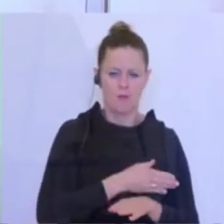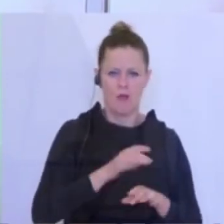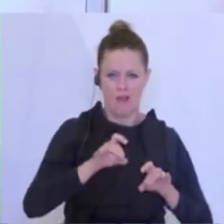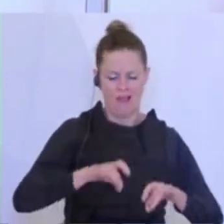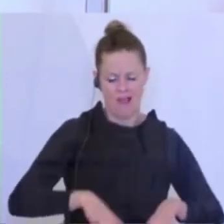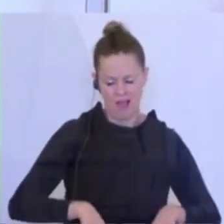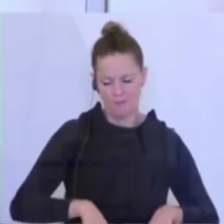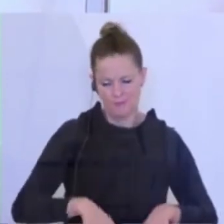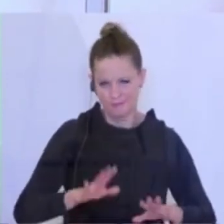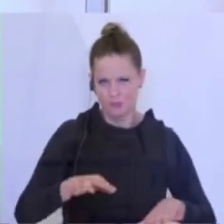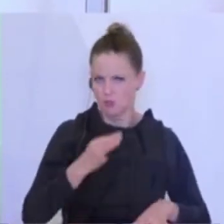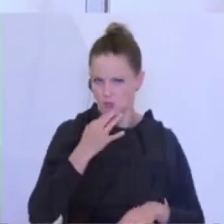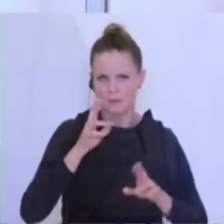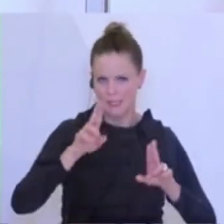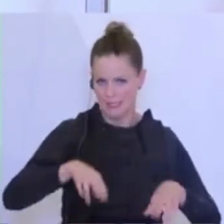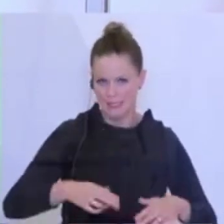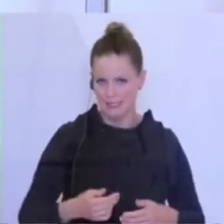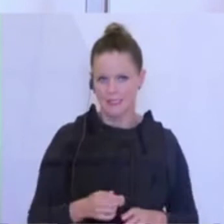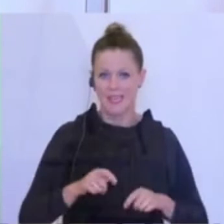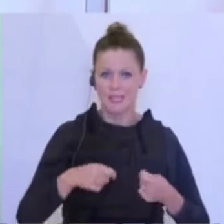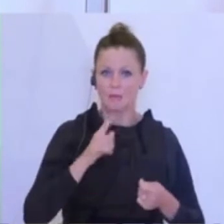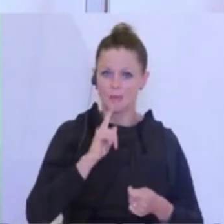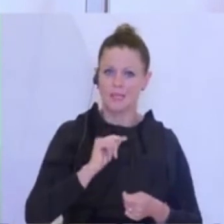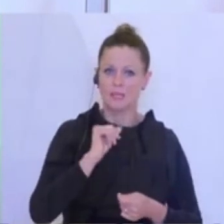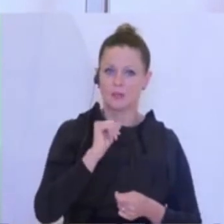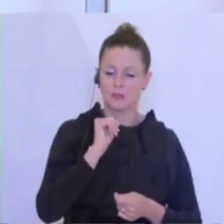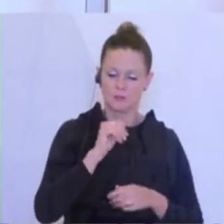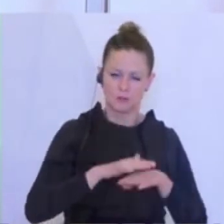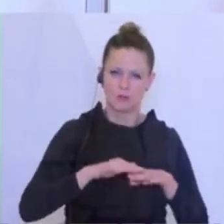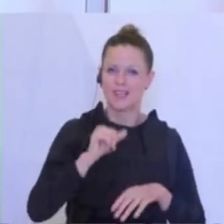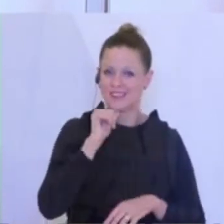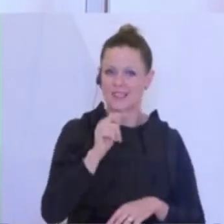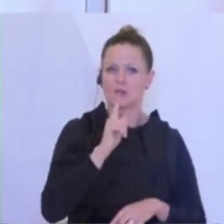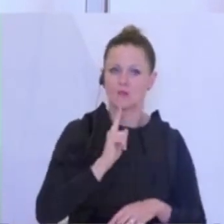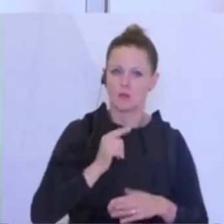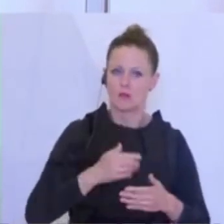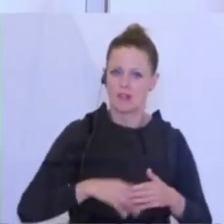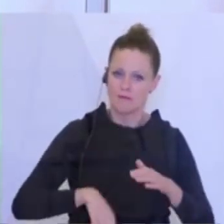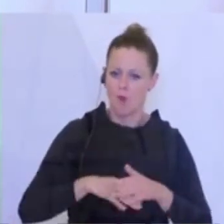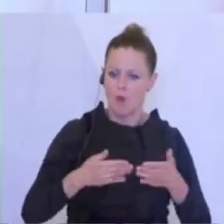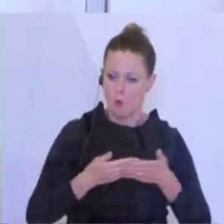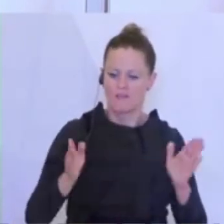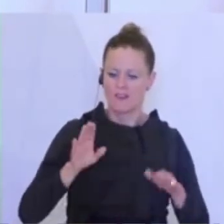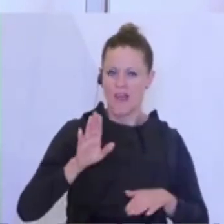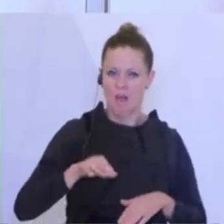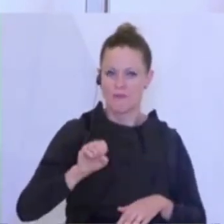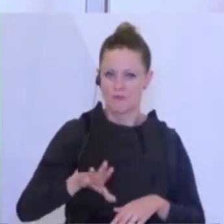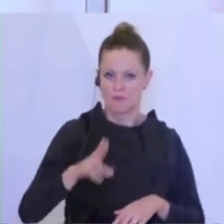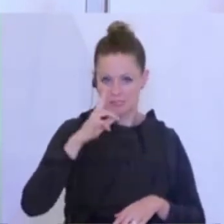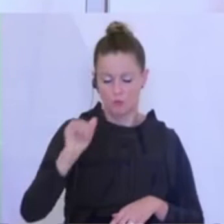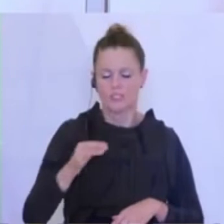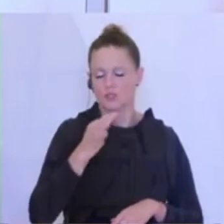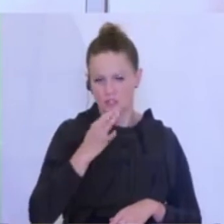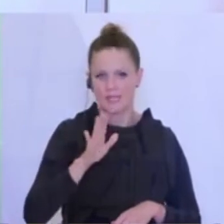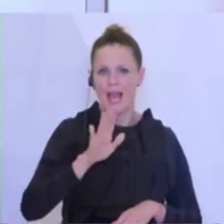Sie haben vollkommen recht, natürlich. Es gibt nicht nur die vollkommene Öffnung am 15. Juni geplanterweise, sondern auch mit 15.